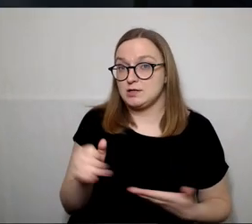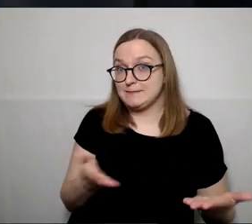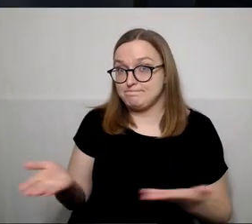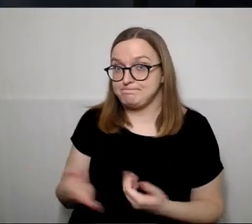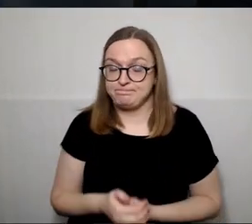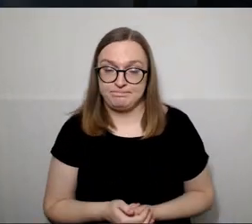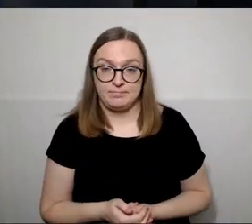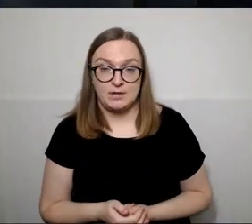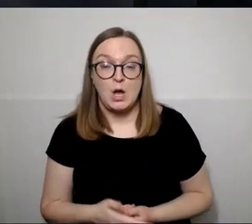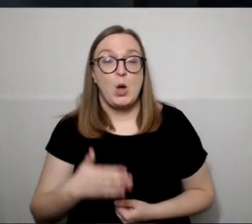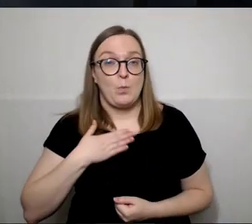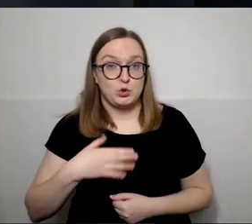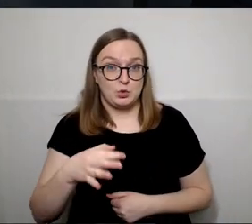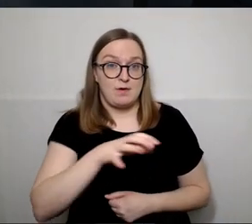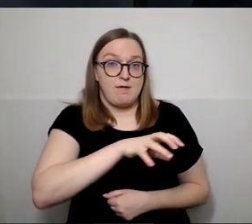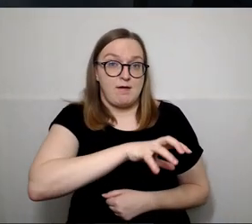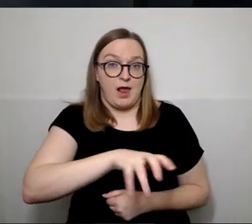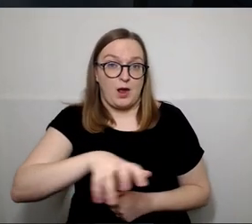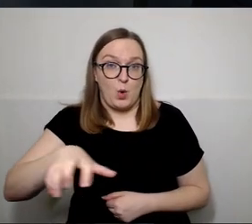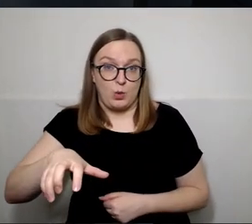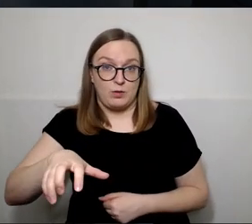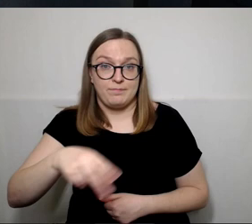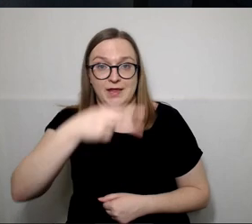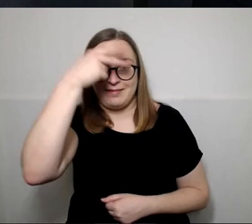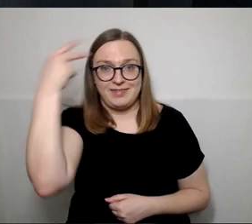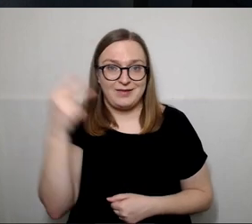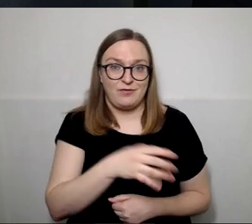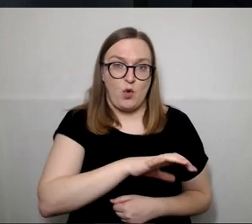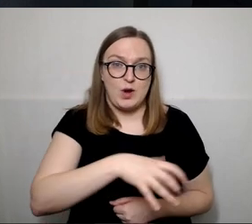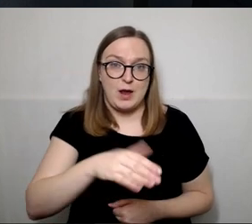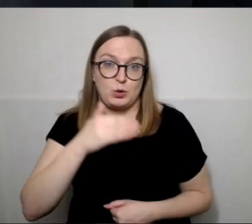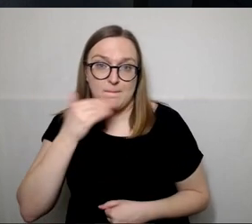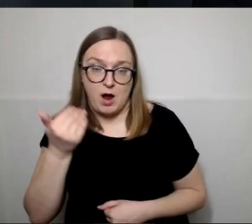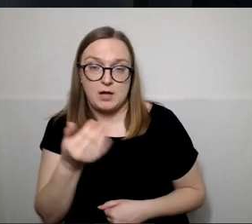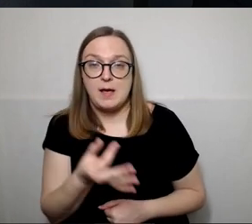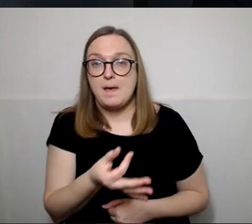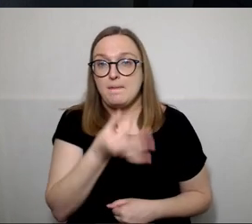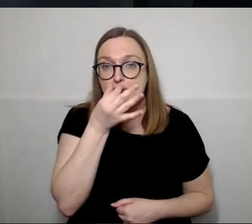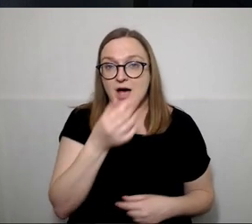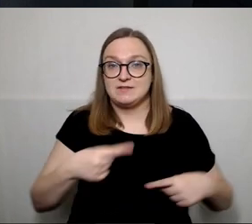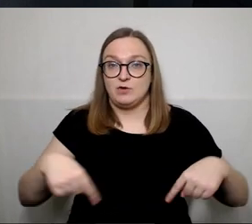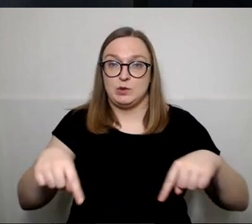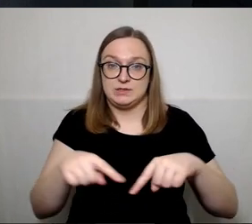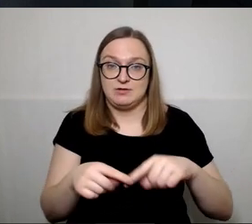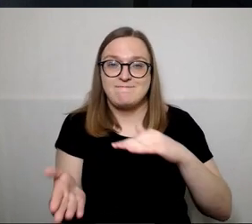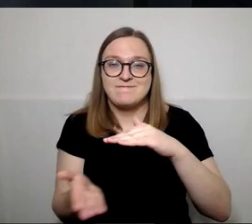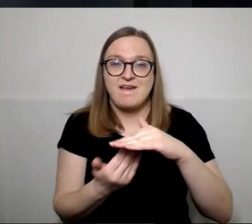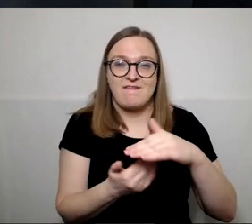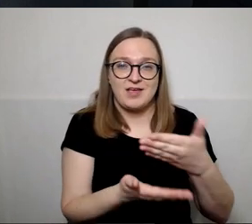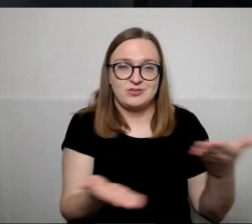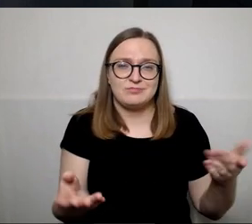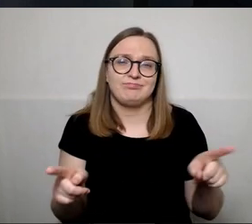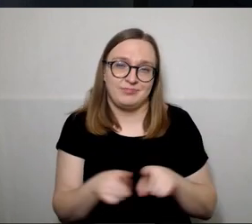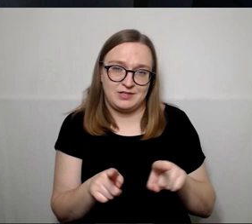Mūsų regionų, Lietuvos regionų partijas pasvalio Skyrius kviečia taip pat